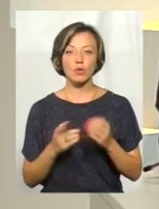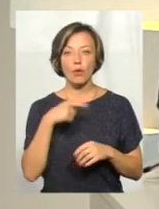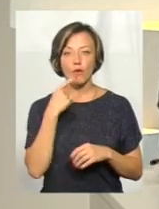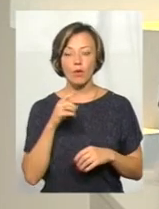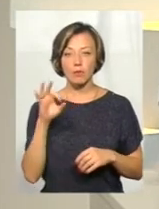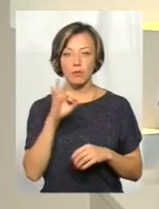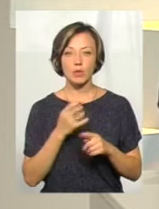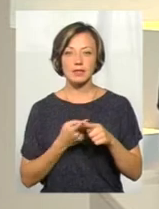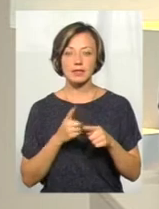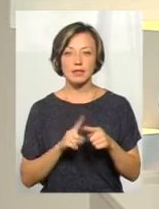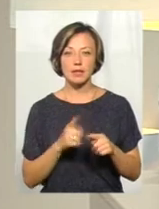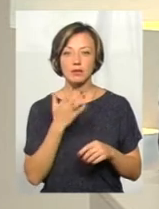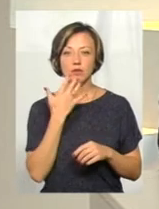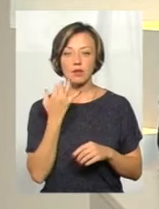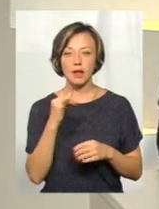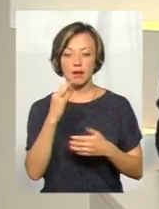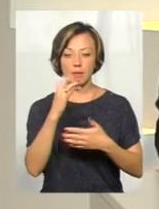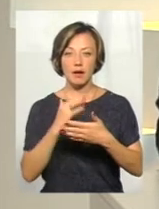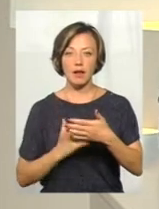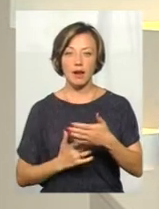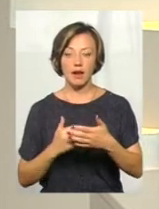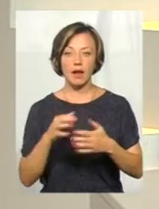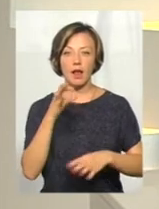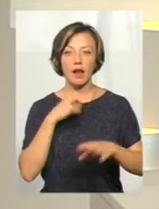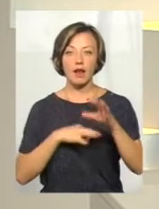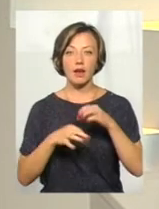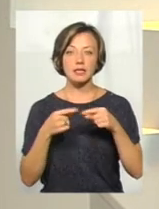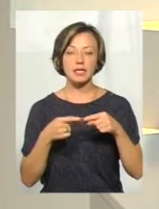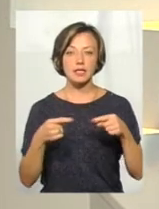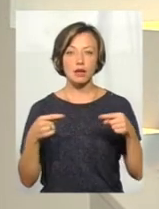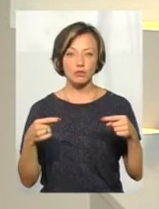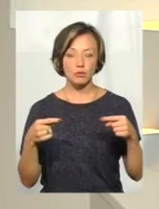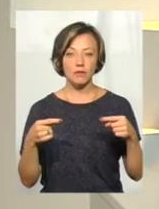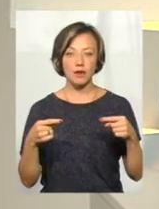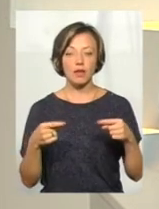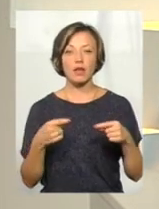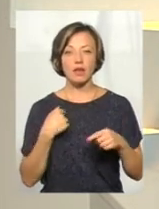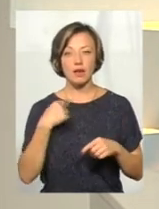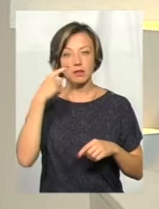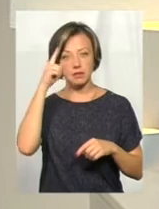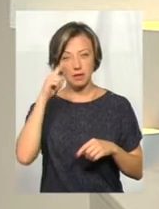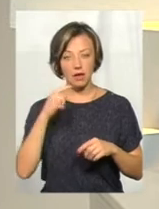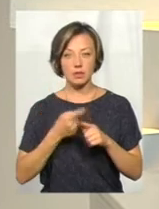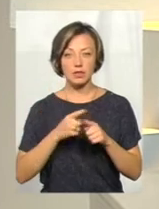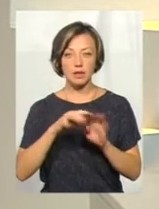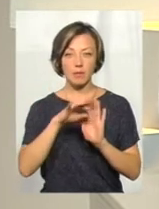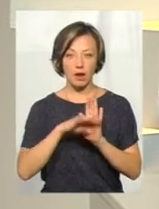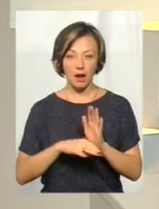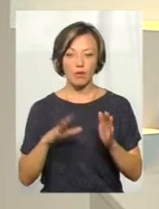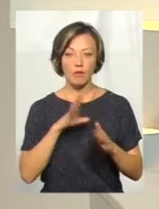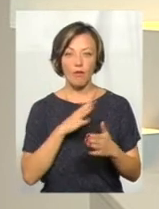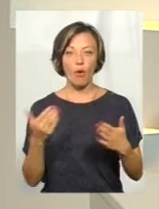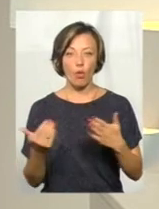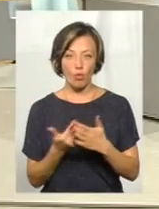національний перелік лікарських засобів, а наскільки мені відомо, він був оновлений, так?